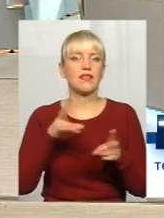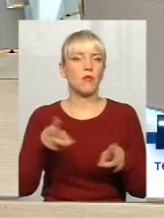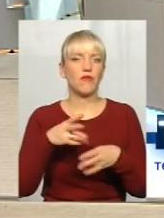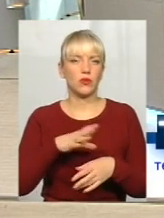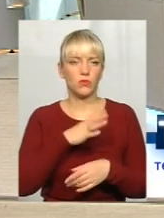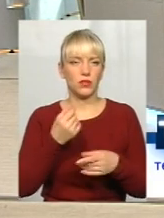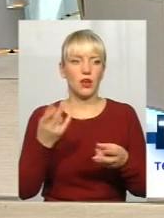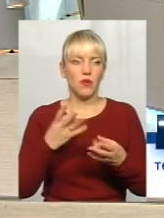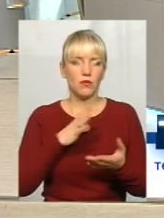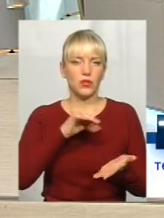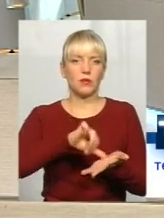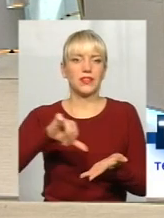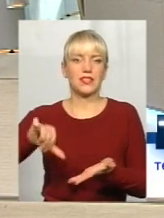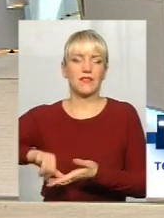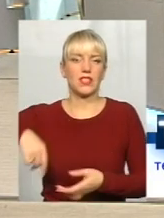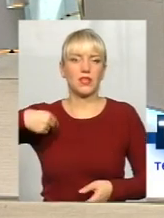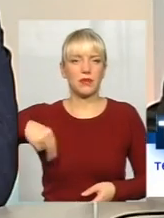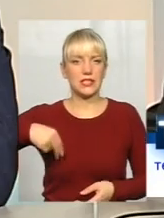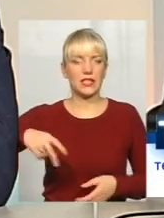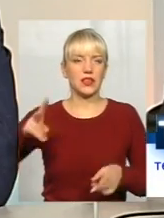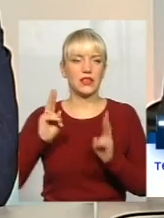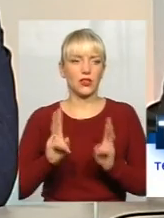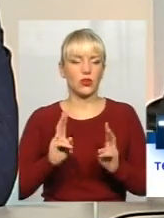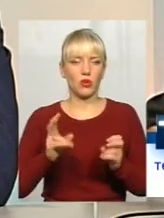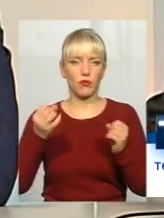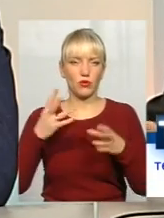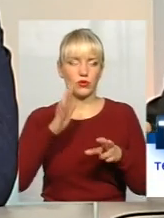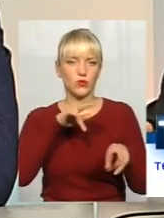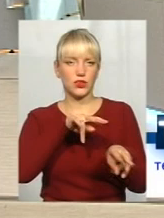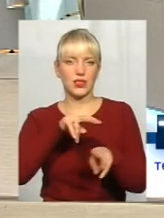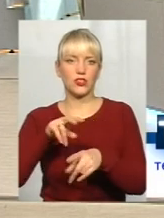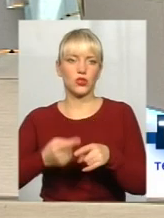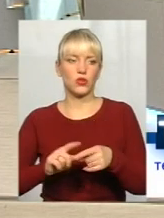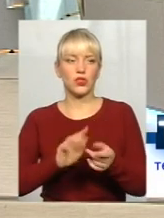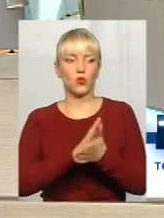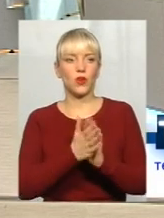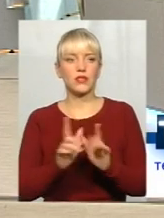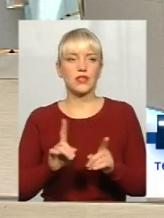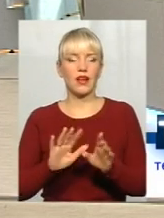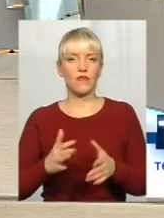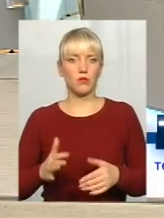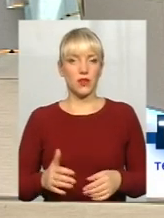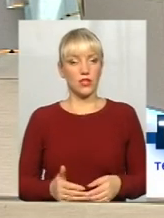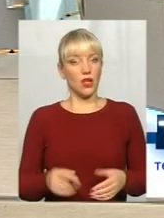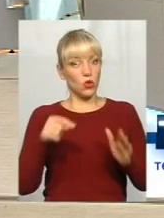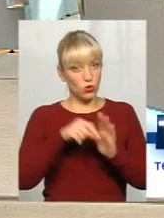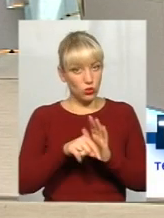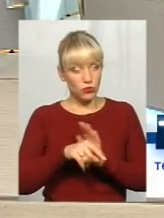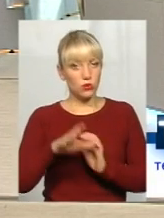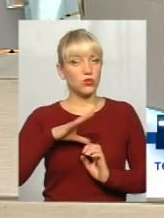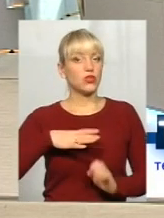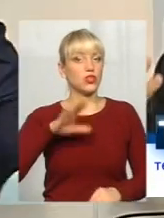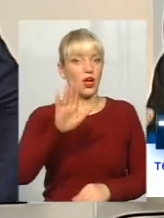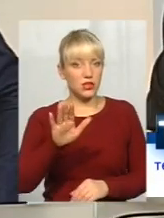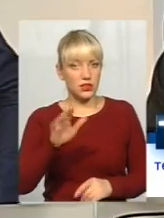перфекти, представники президента, які там, ну, просто стежують за ту ситуацію, відбувається. Тобто, чекайте, значить, тоді ми говоримо